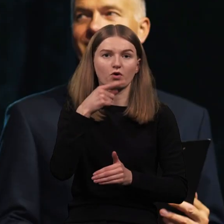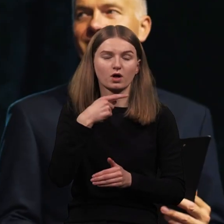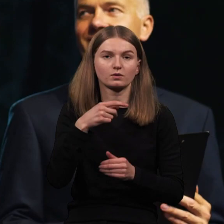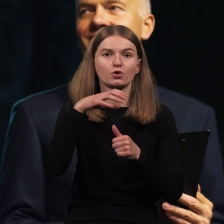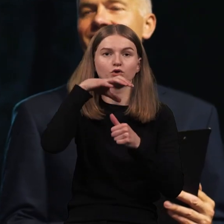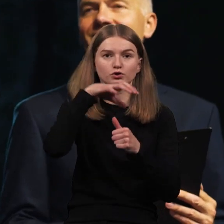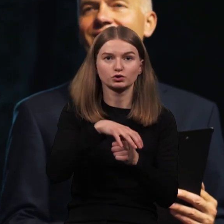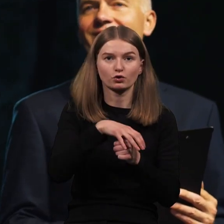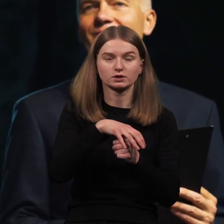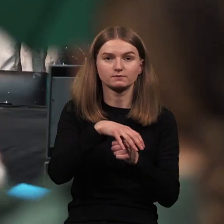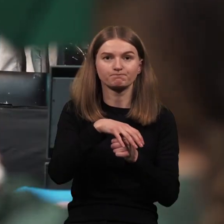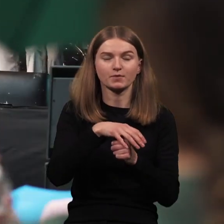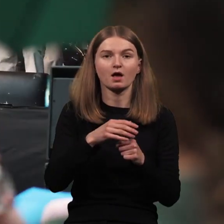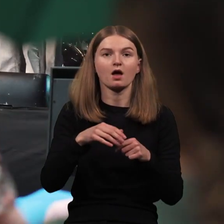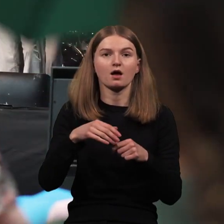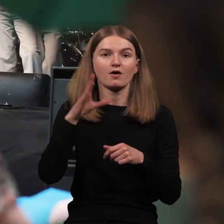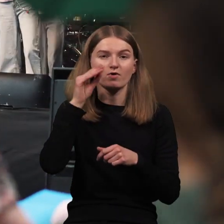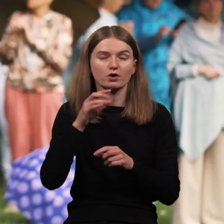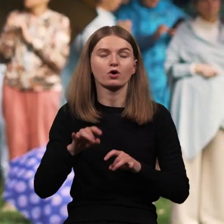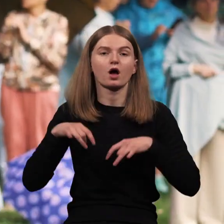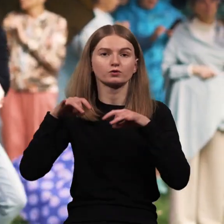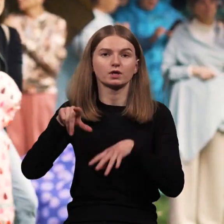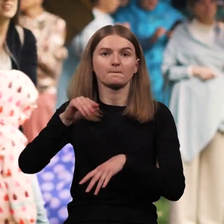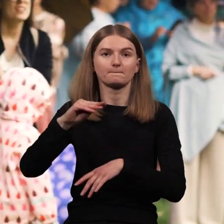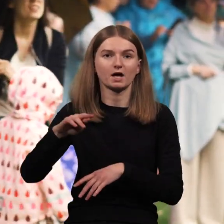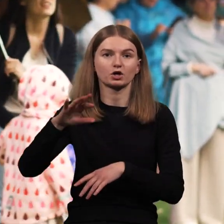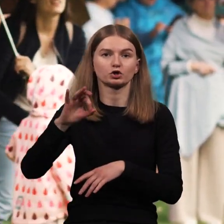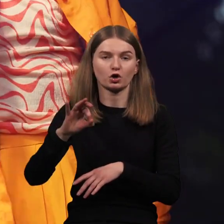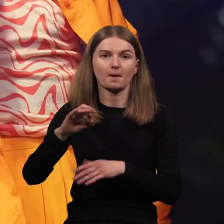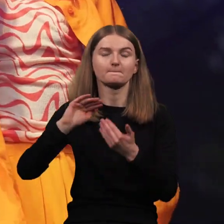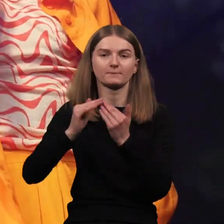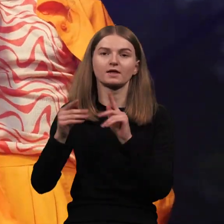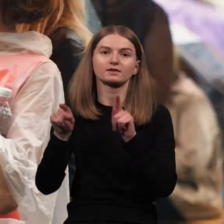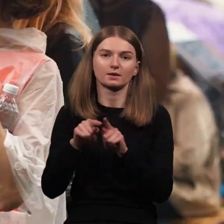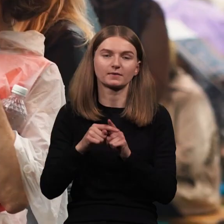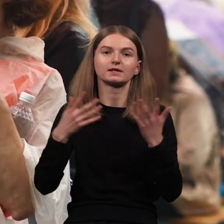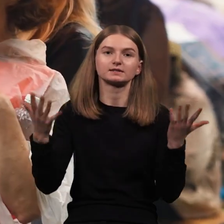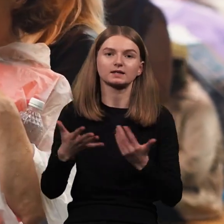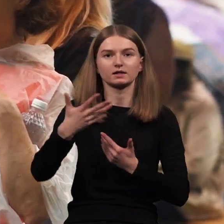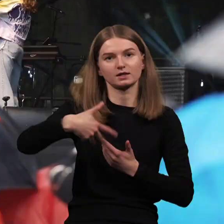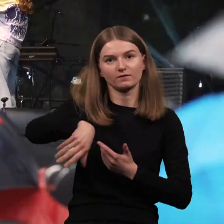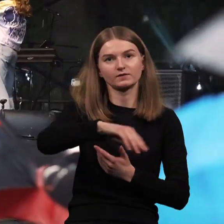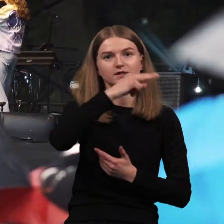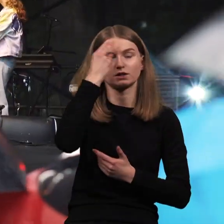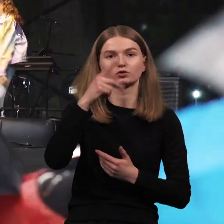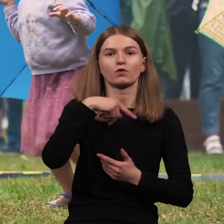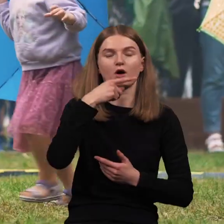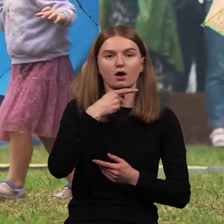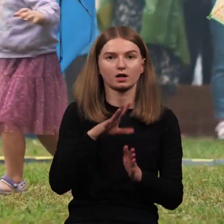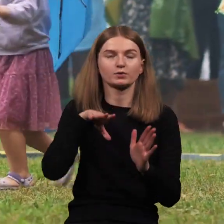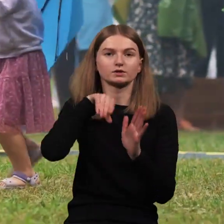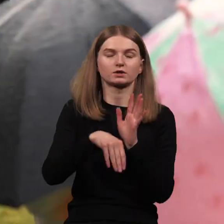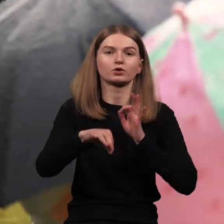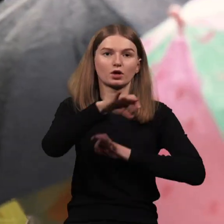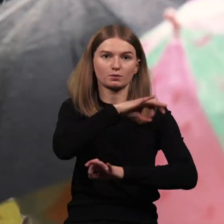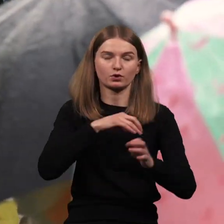vakaro Australijos perto miestas, kviečiantis lituonis nesmokyklas įsitraukti į bendrą projektą lietuvių kalbos naktys, kurio